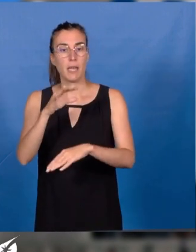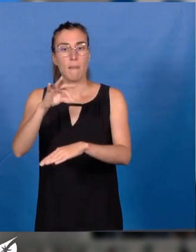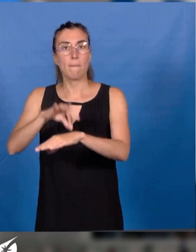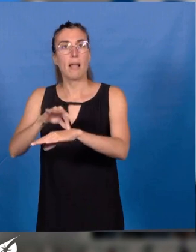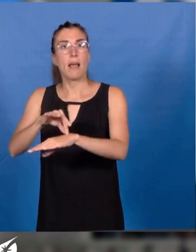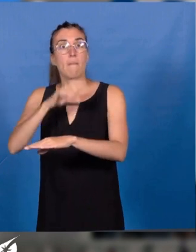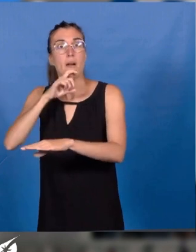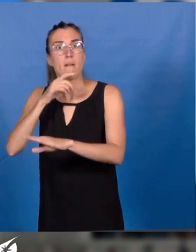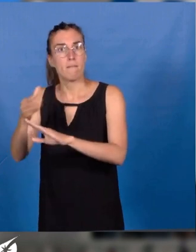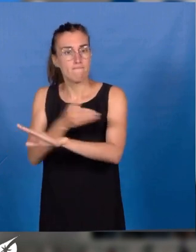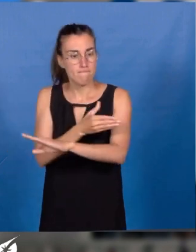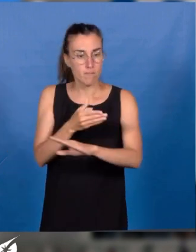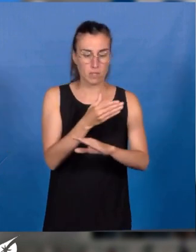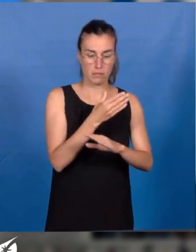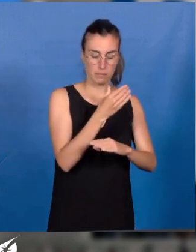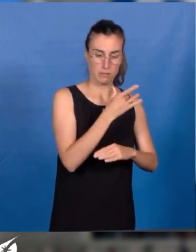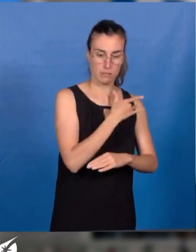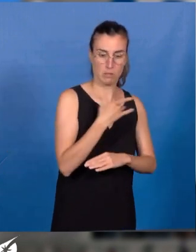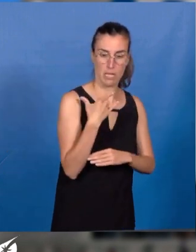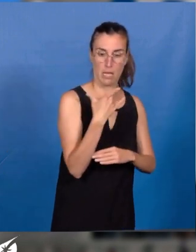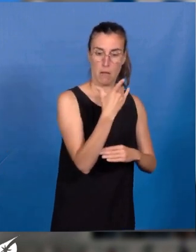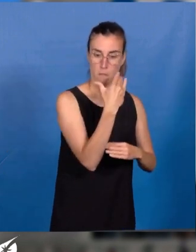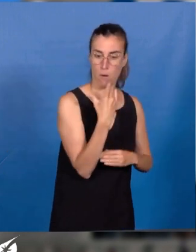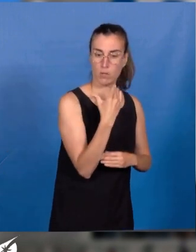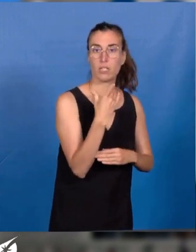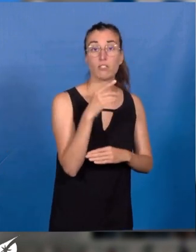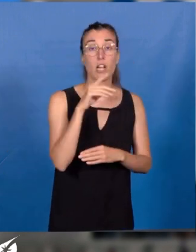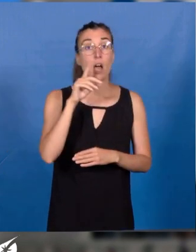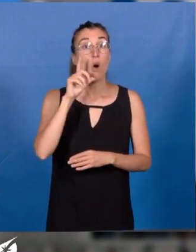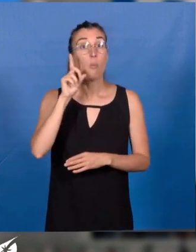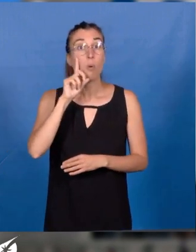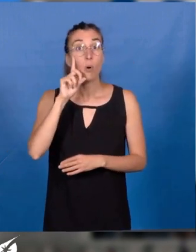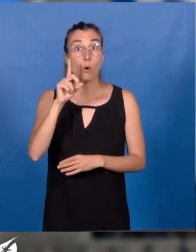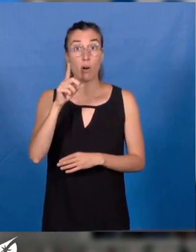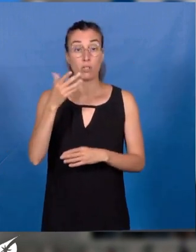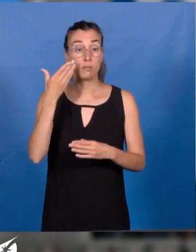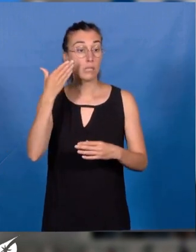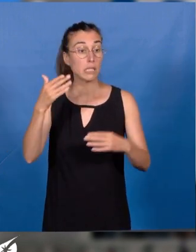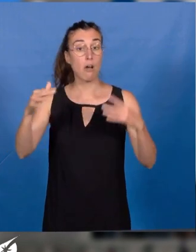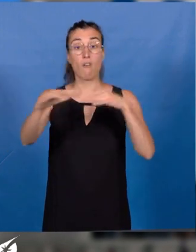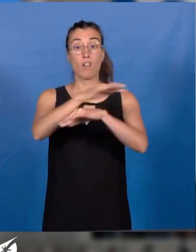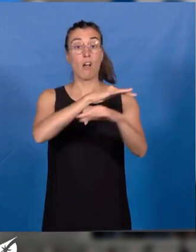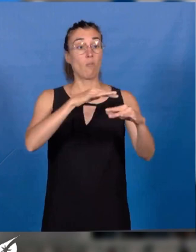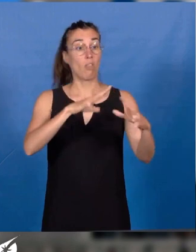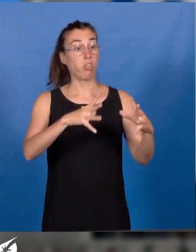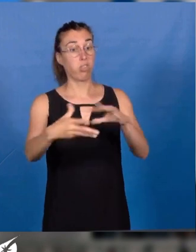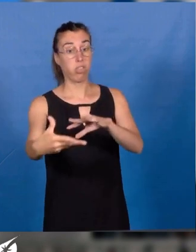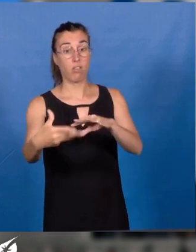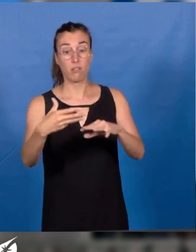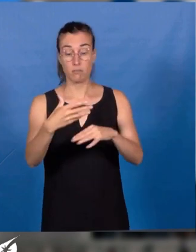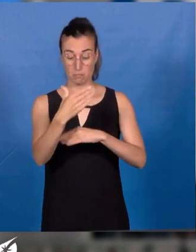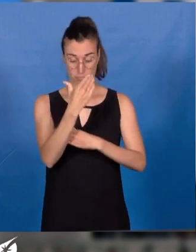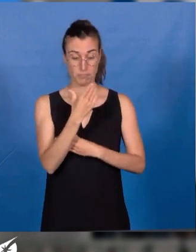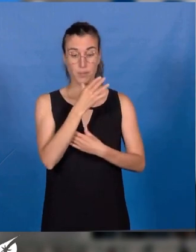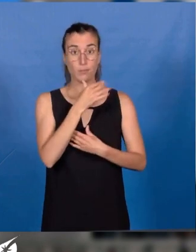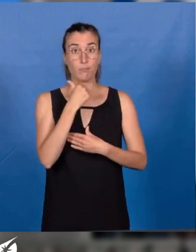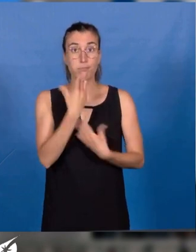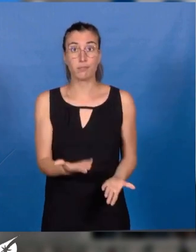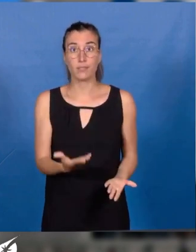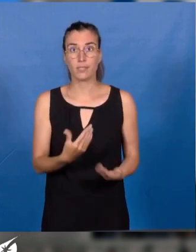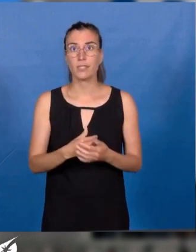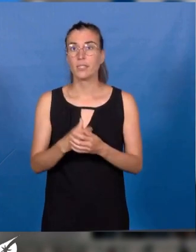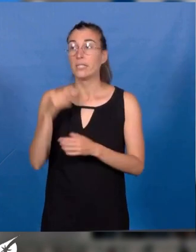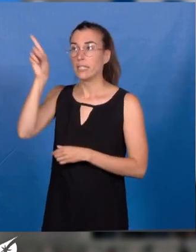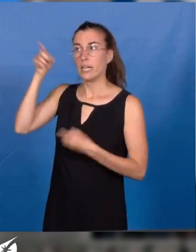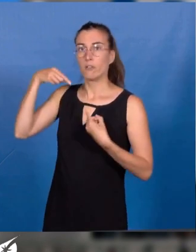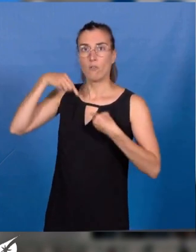car il est impossible de rester en bonne santé dans un environnement dégradé. Le gouvernement a été condamné plusieurs fois pour une action